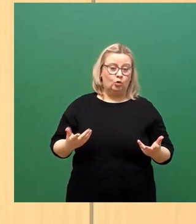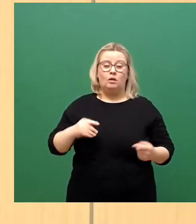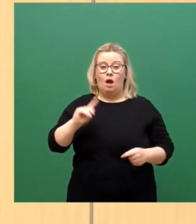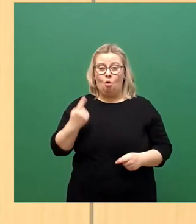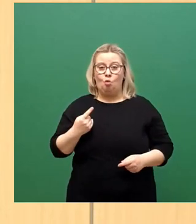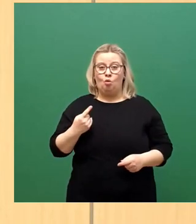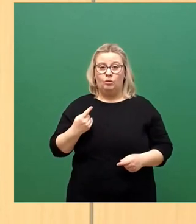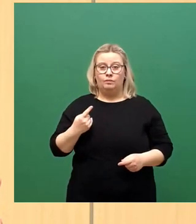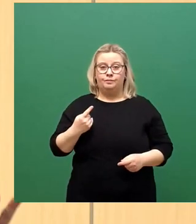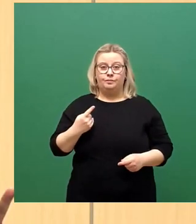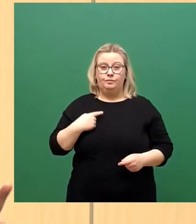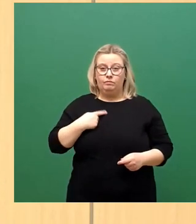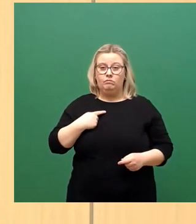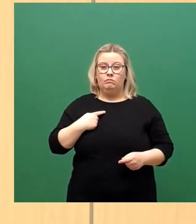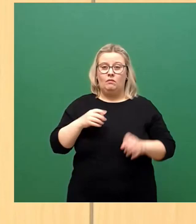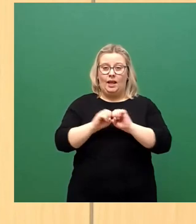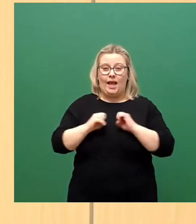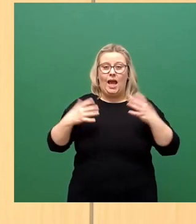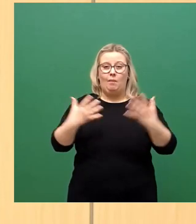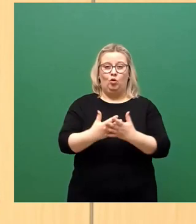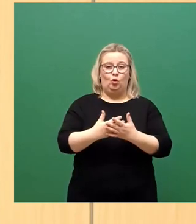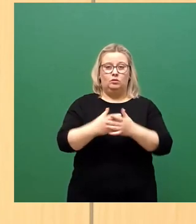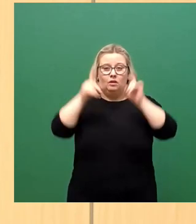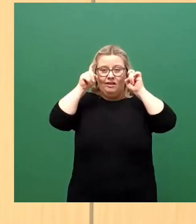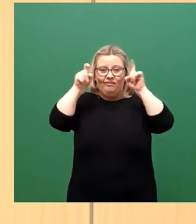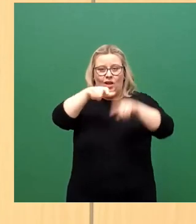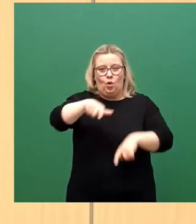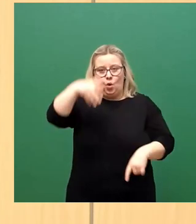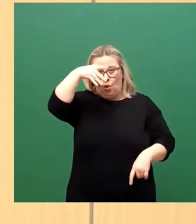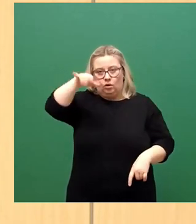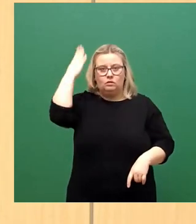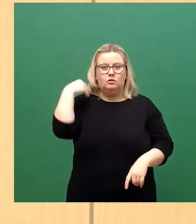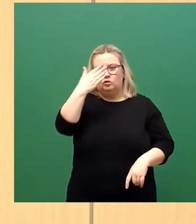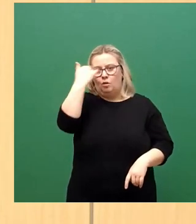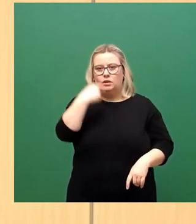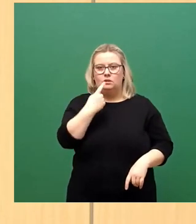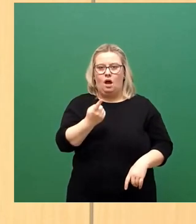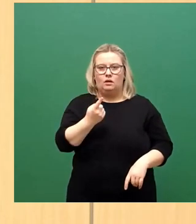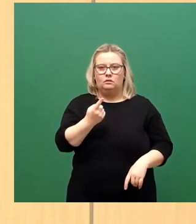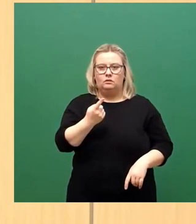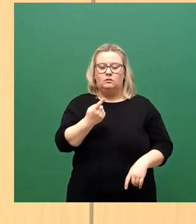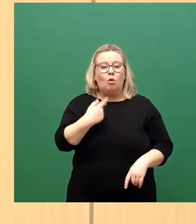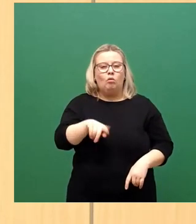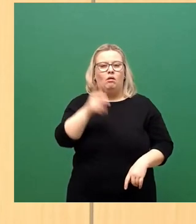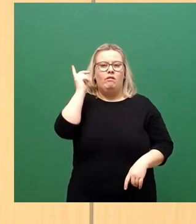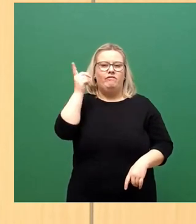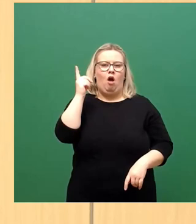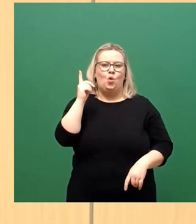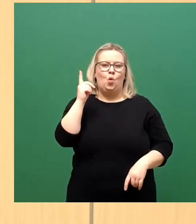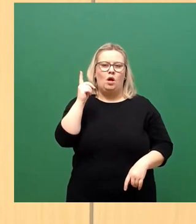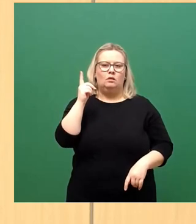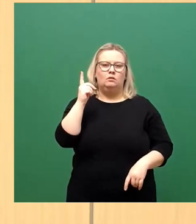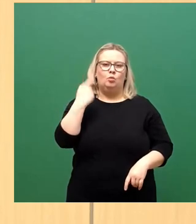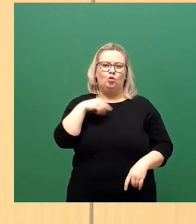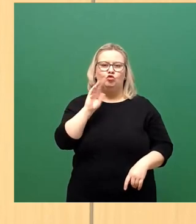Epidemiologen und Virologen, die bereits im Sommer zu hören waren, diese Warnungen wurden, wenn nicht in den Wind geschrieben,